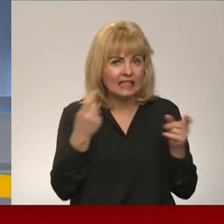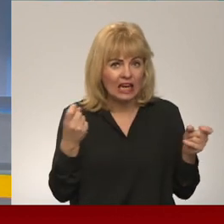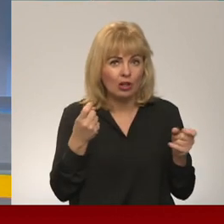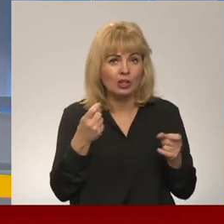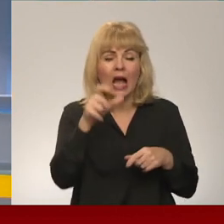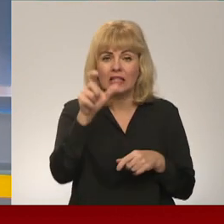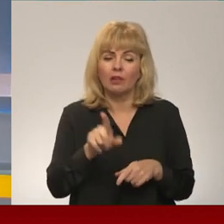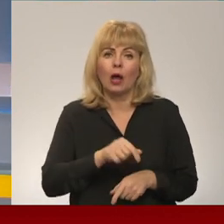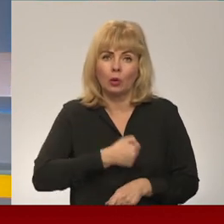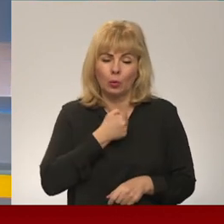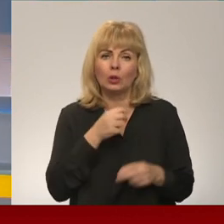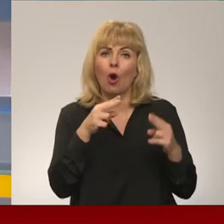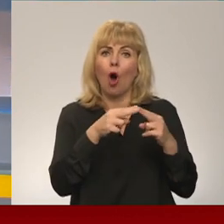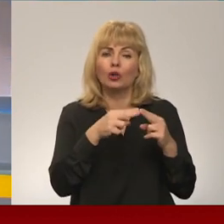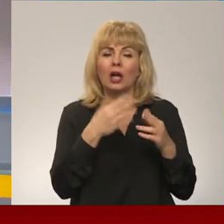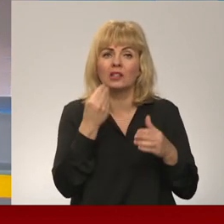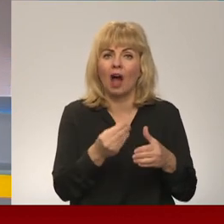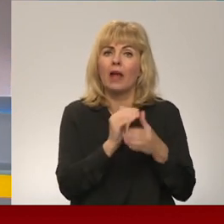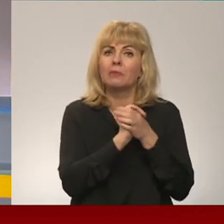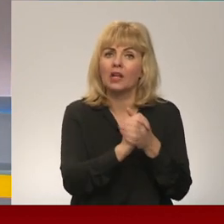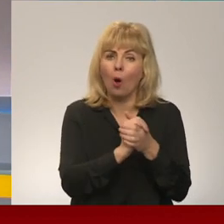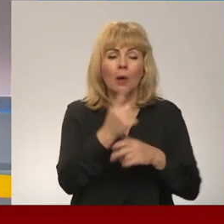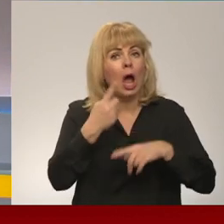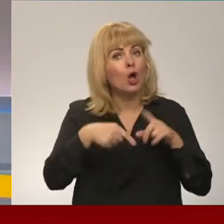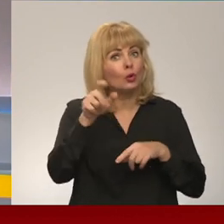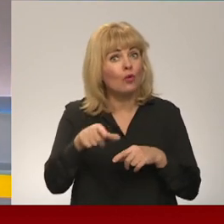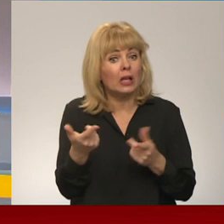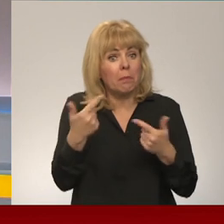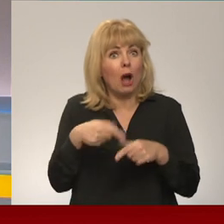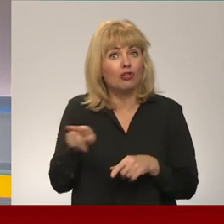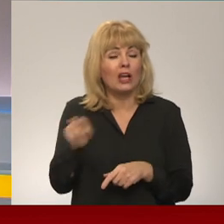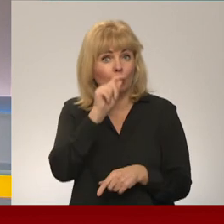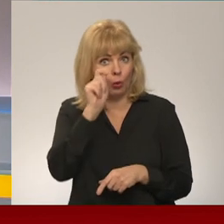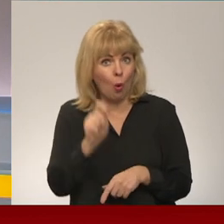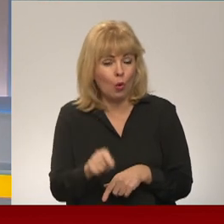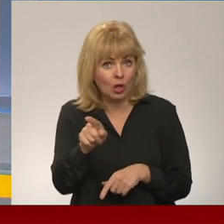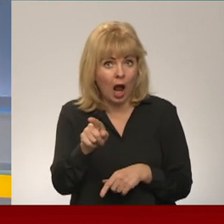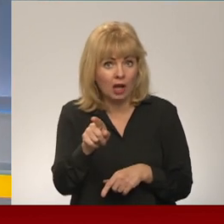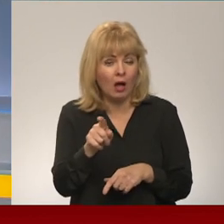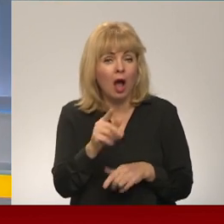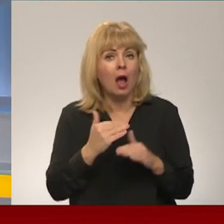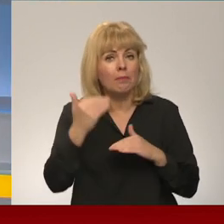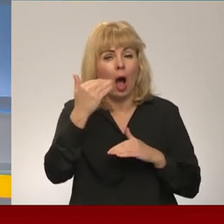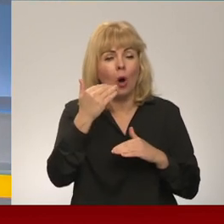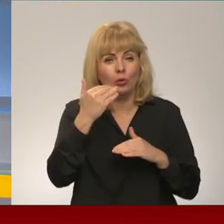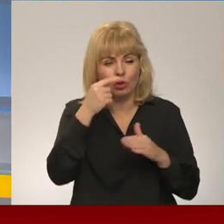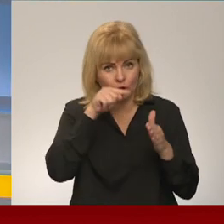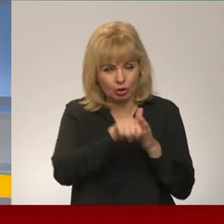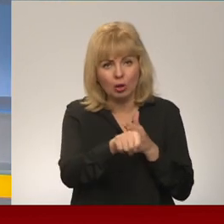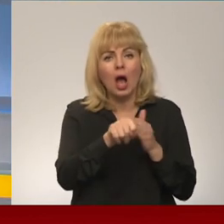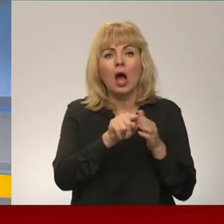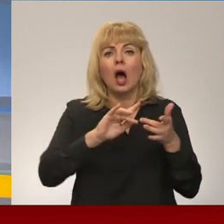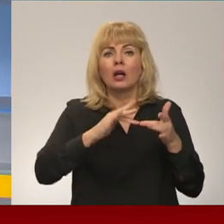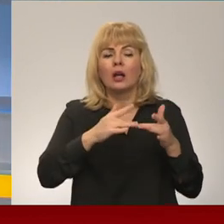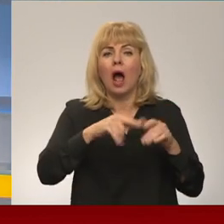grūti sazināties ar saviem draugiem un saviem tuviniekiem, kuri pat labi atrodas Ukrainā. Jā, ka augstināts kiberdrošības draudu līmenis arī pie mums Latvijā un